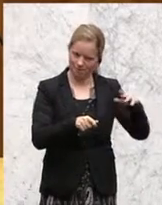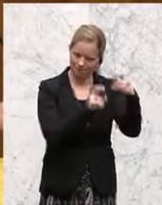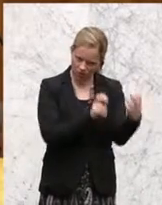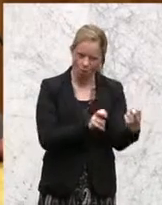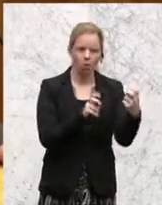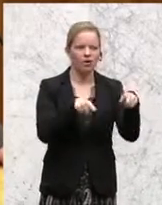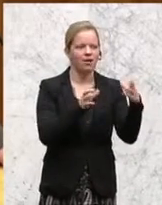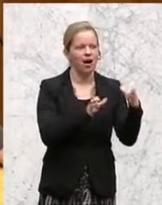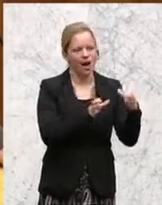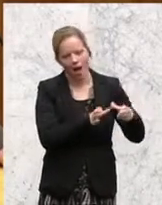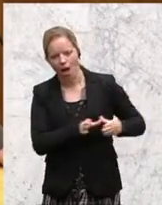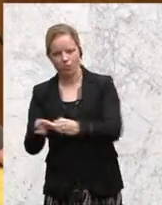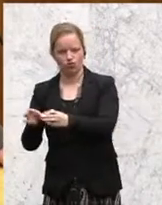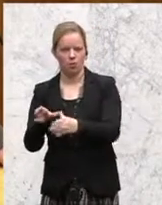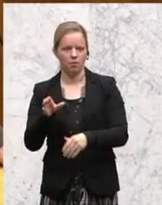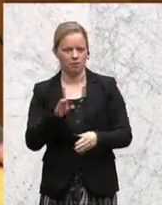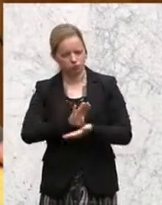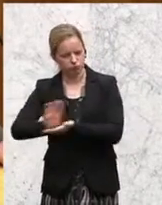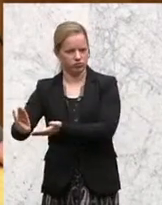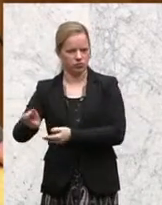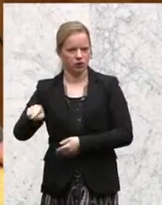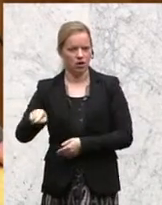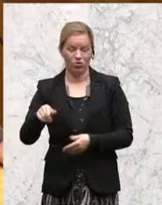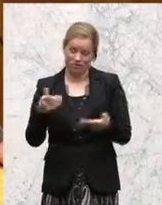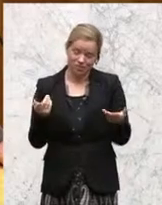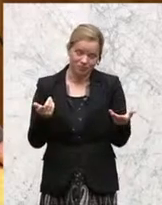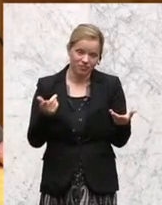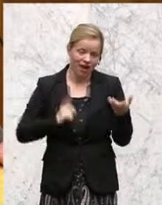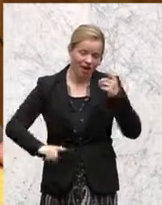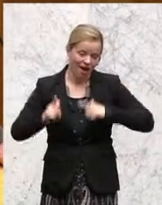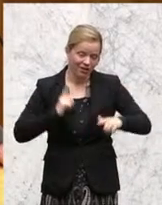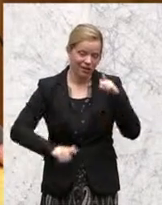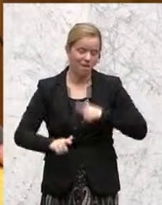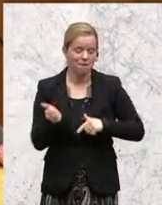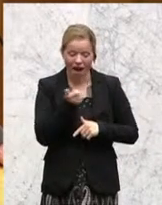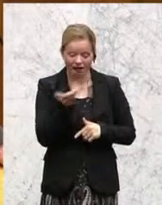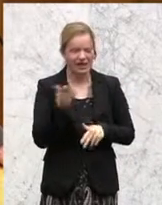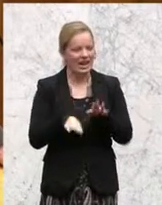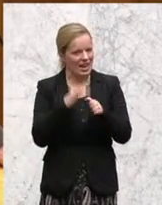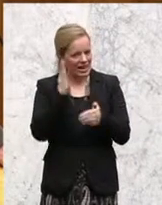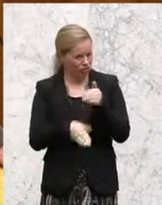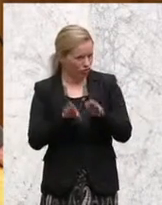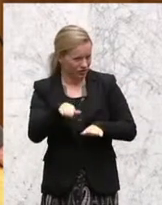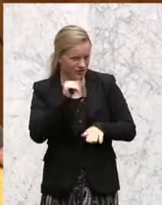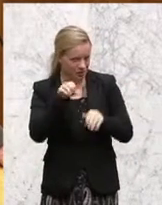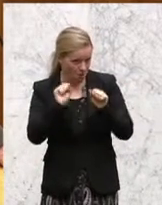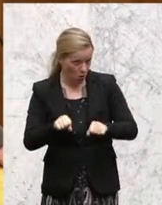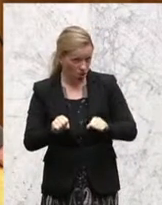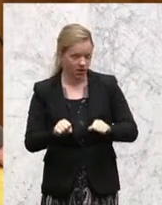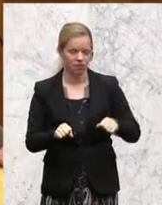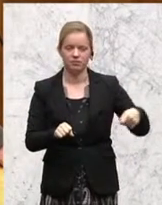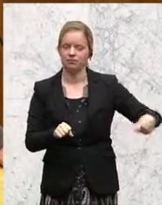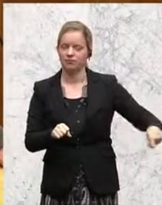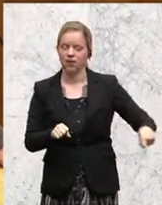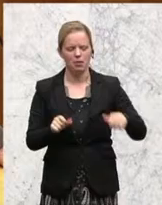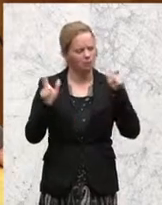mir tut es leid, dass es manche gibt, bei denen der letzte Schritt nicht möglich ist. So, aber Prävention ist das Allerwichtigste.